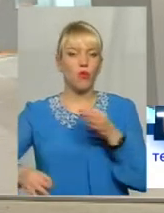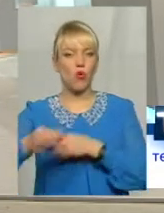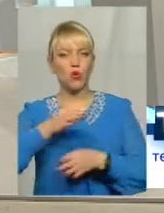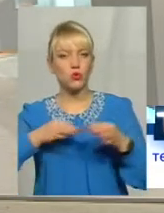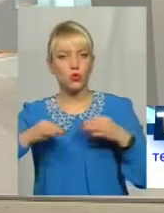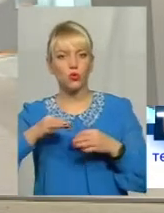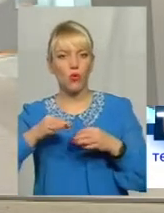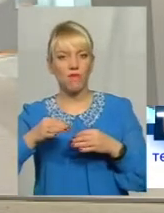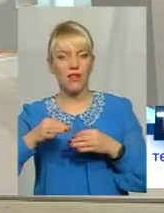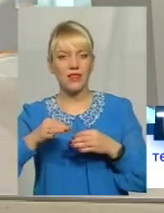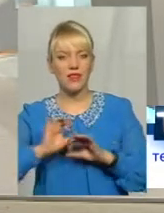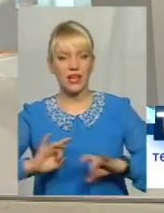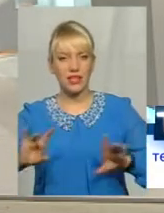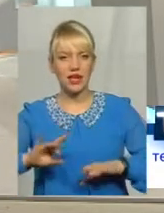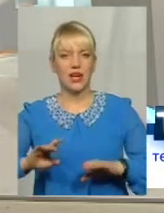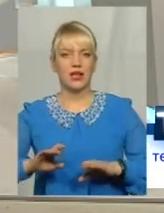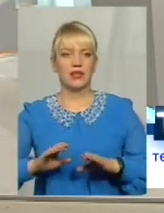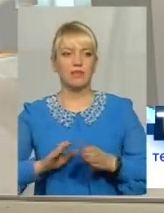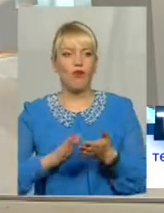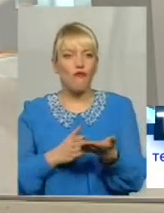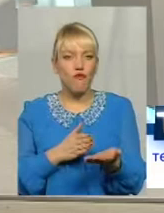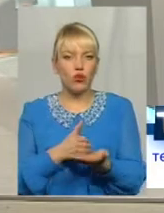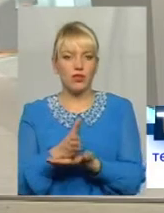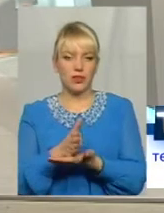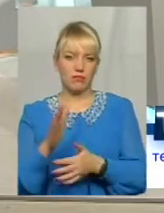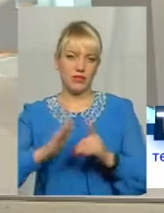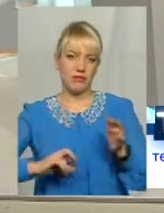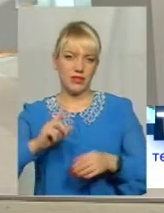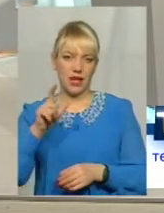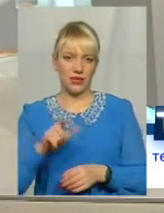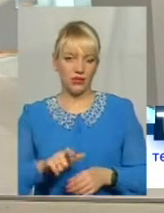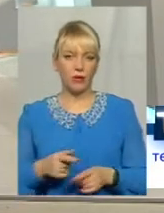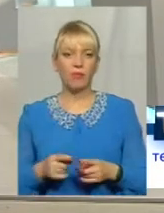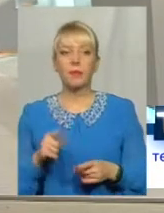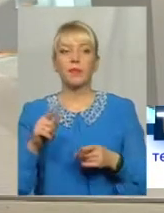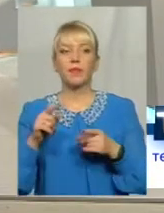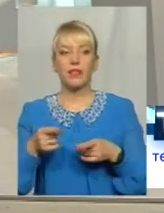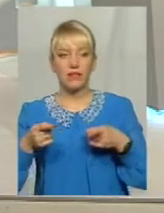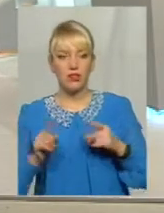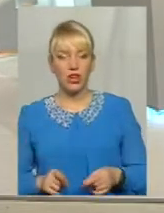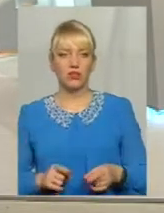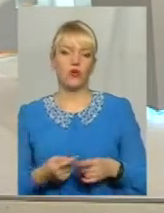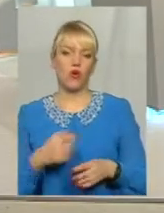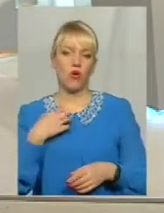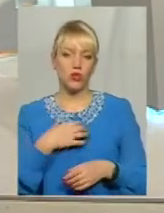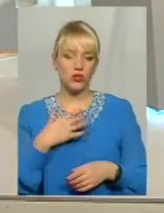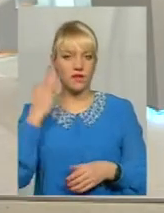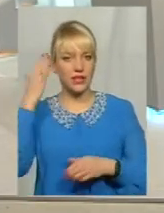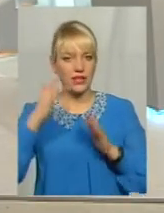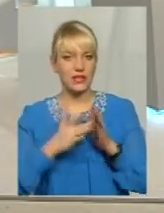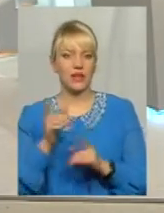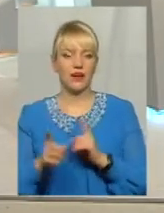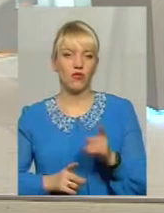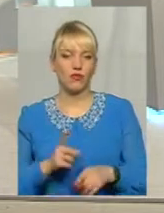війським спеціалістом Звичайно, основна ціль реформування в